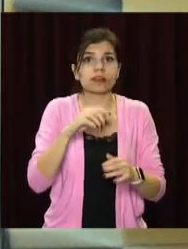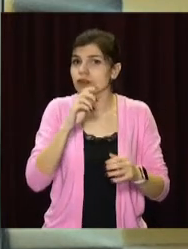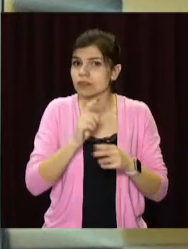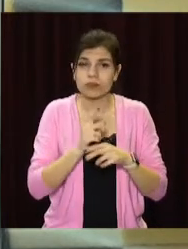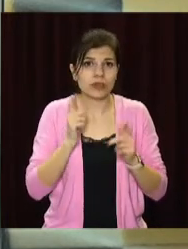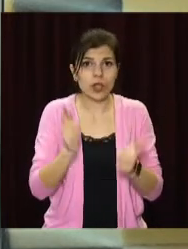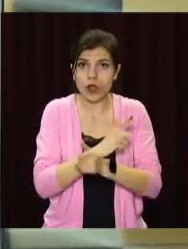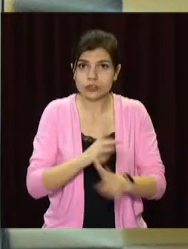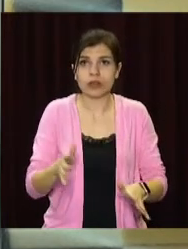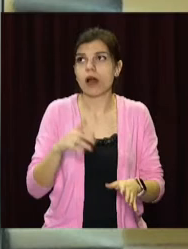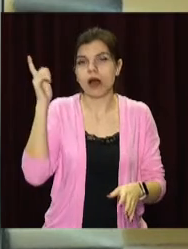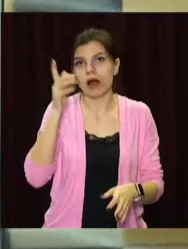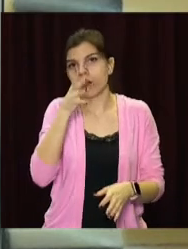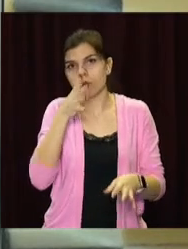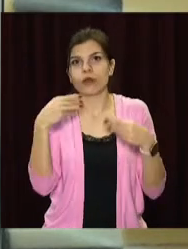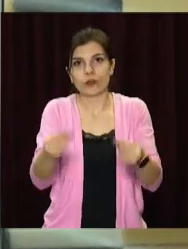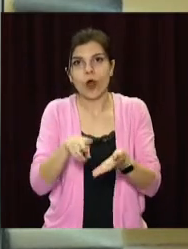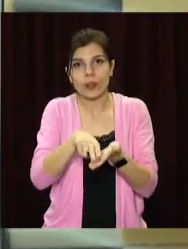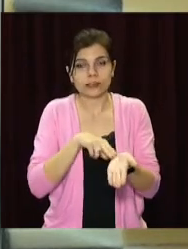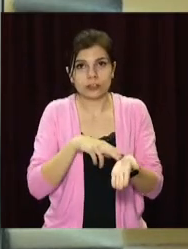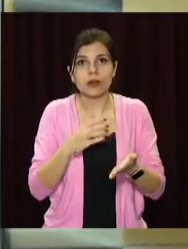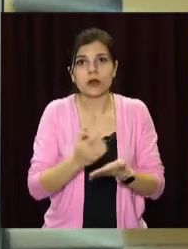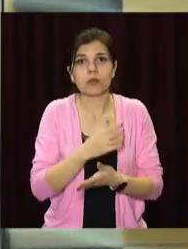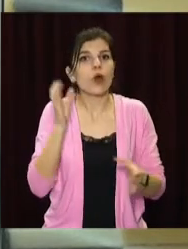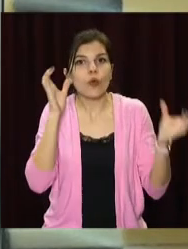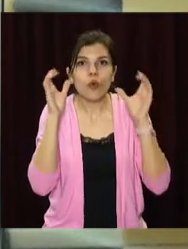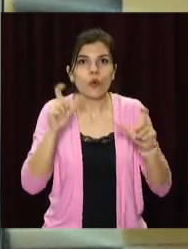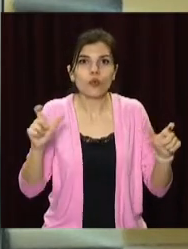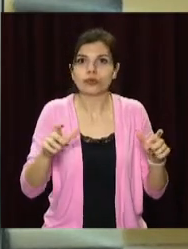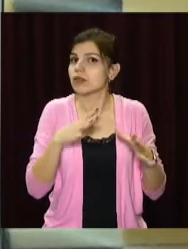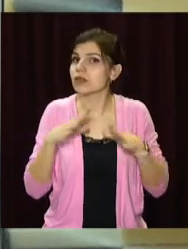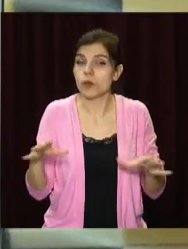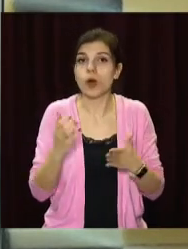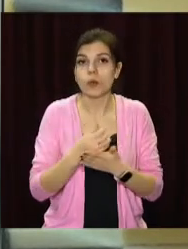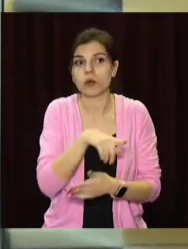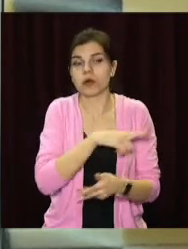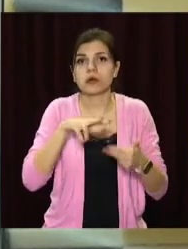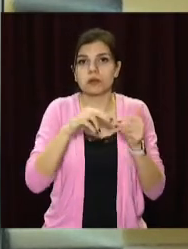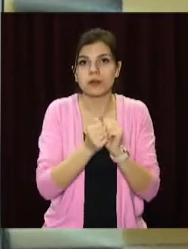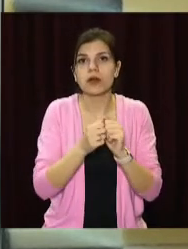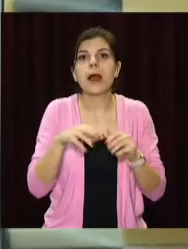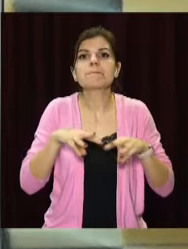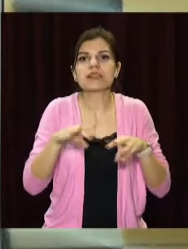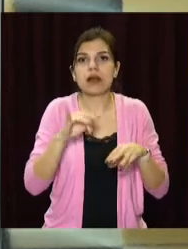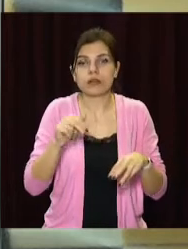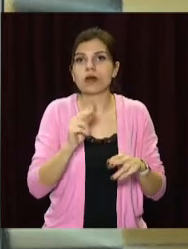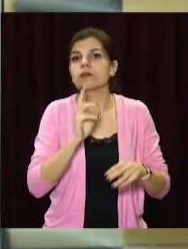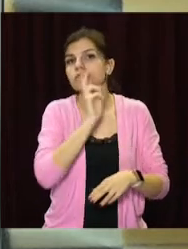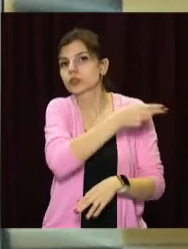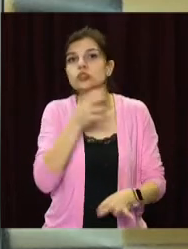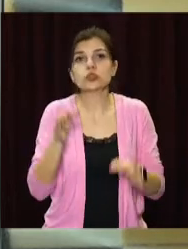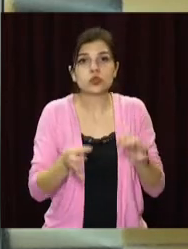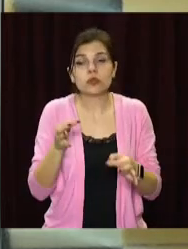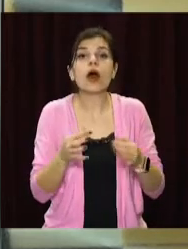аргументів екологів та без проведення громадських слухань. Тому міськрада Кам'янського подала позов до суду. На які